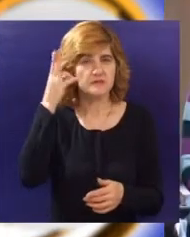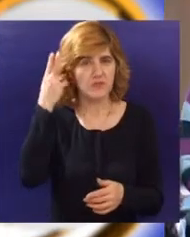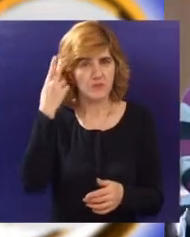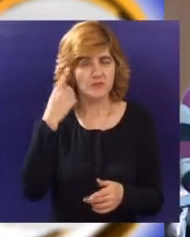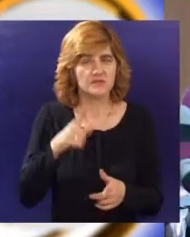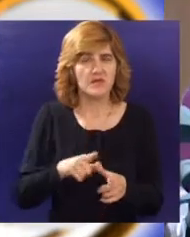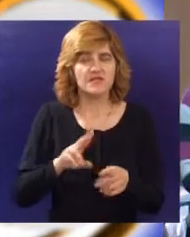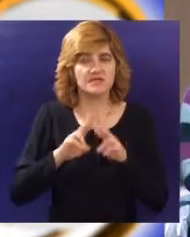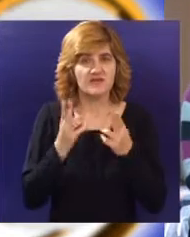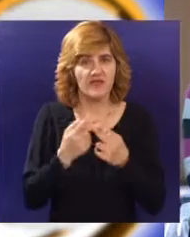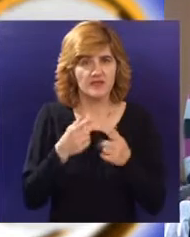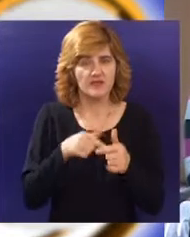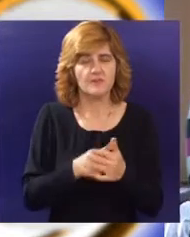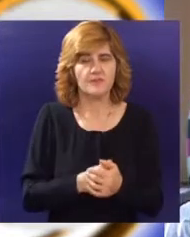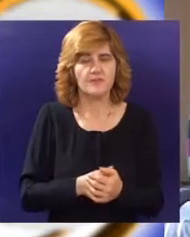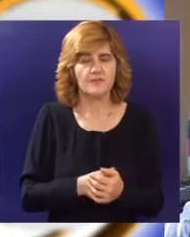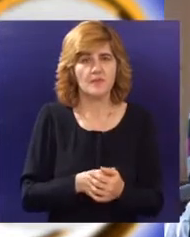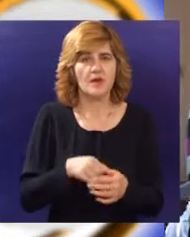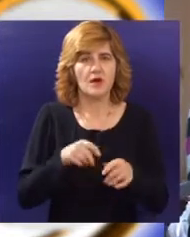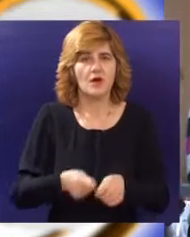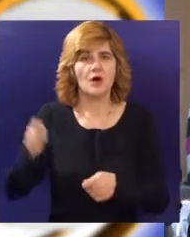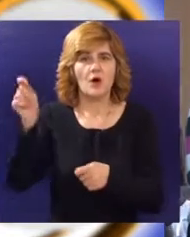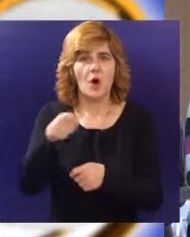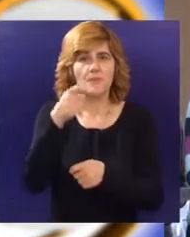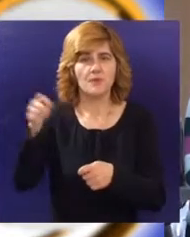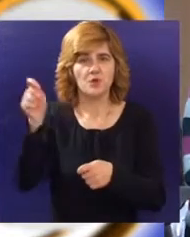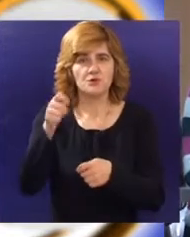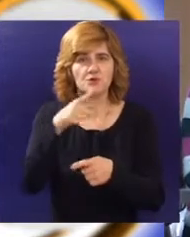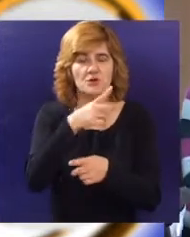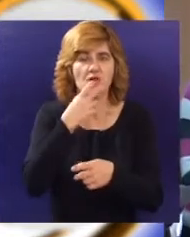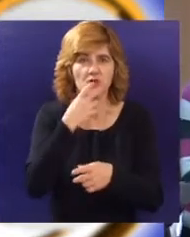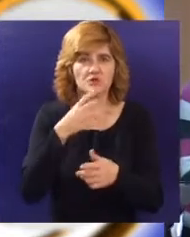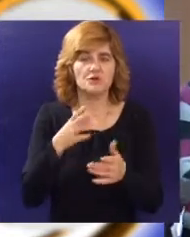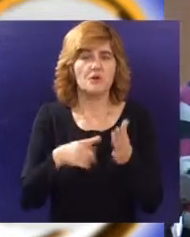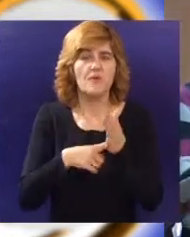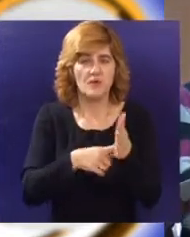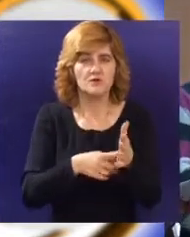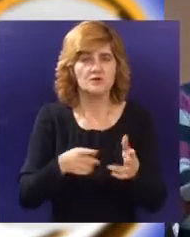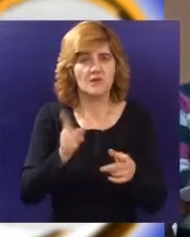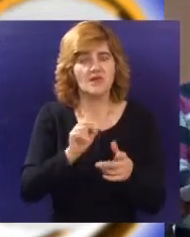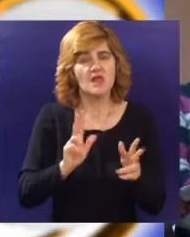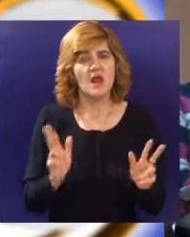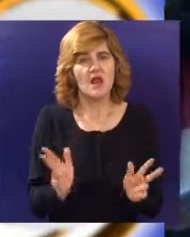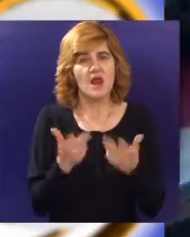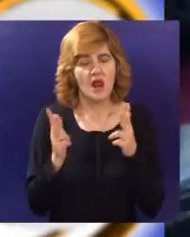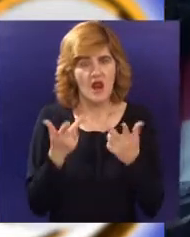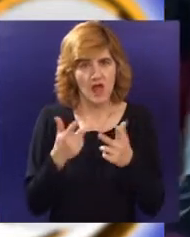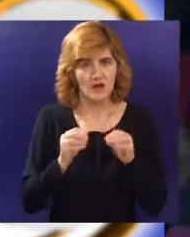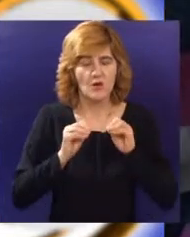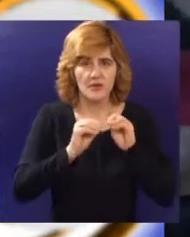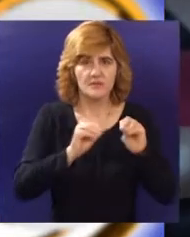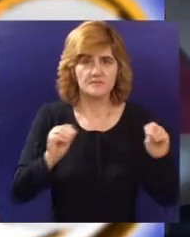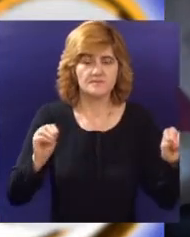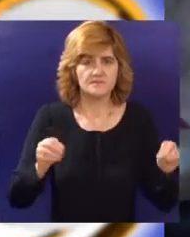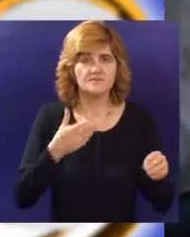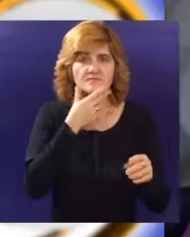Do We Not Takes It All. Mače Šmuranji posle nekoliko godina uspeva da ostvari svoj cilj, koji nije ni malo lak, ali veruje